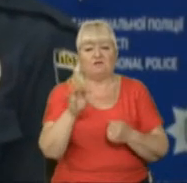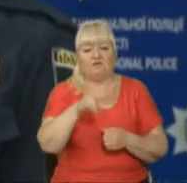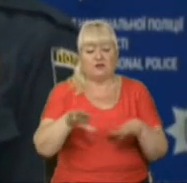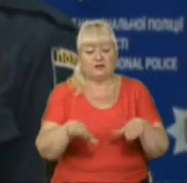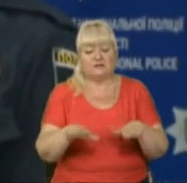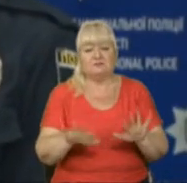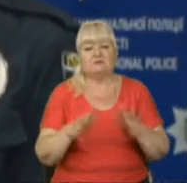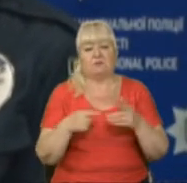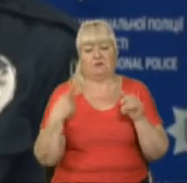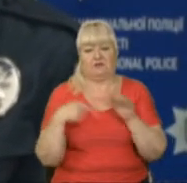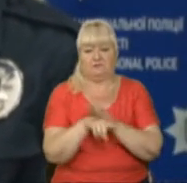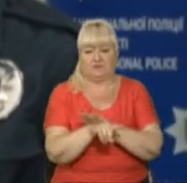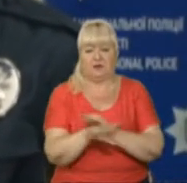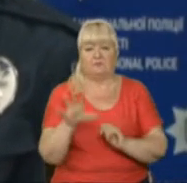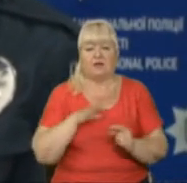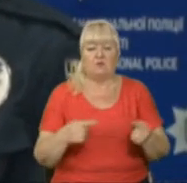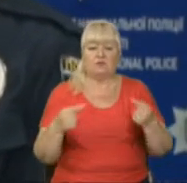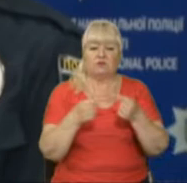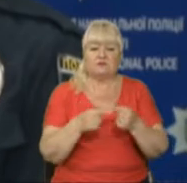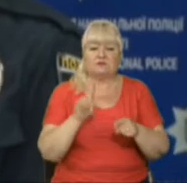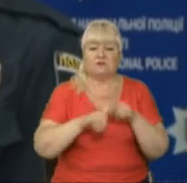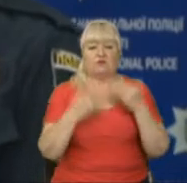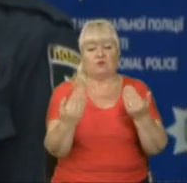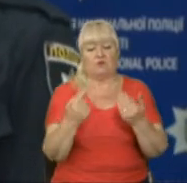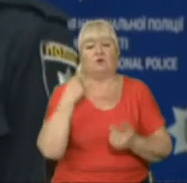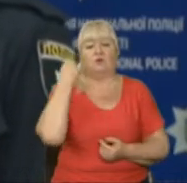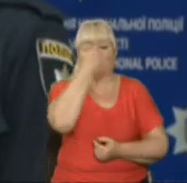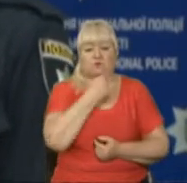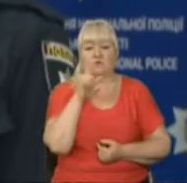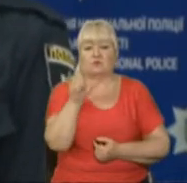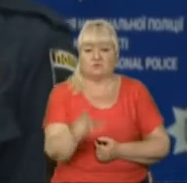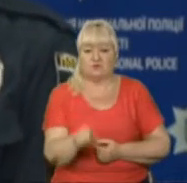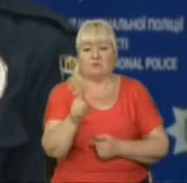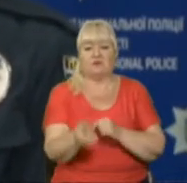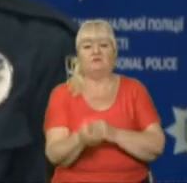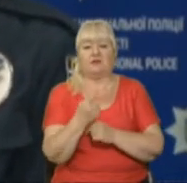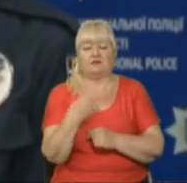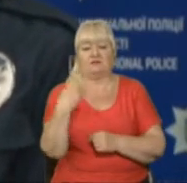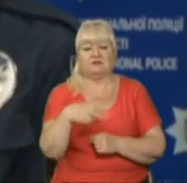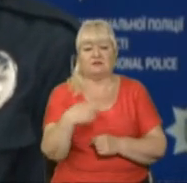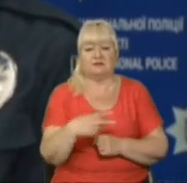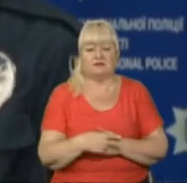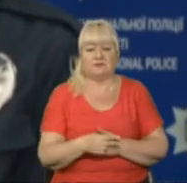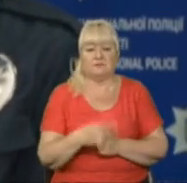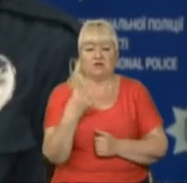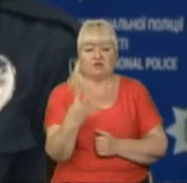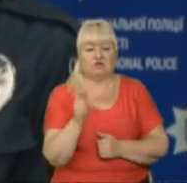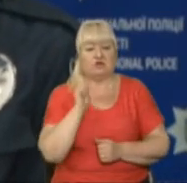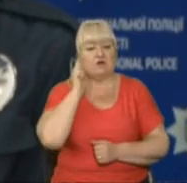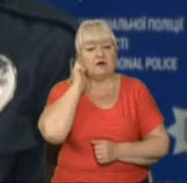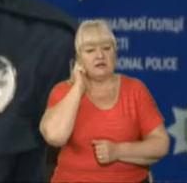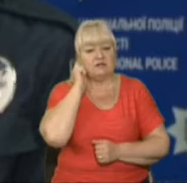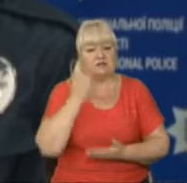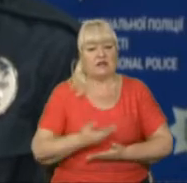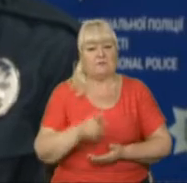події втік. Було встановлено невдовзі його особу. Ним виявився 24-річний